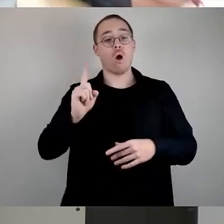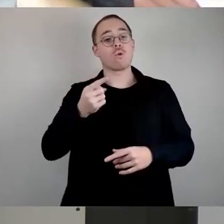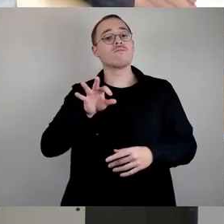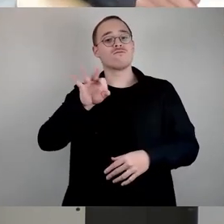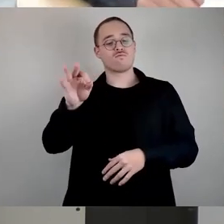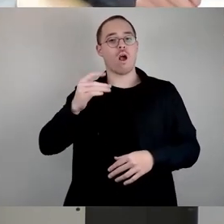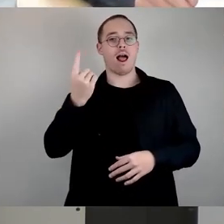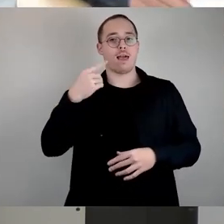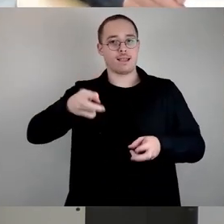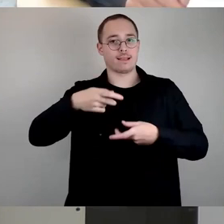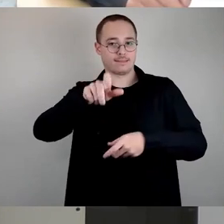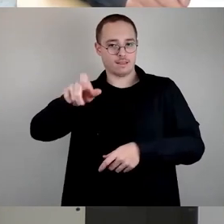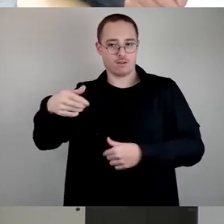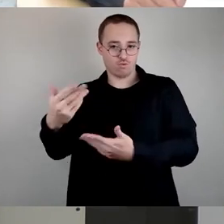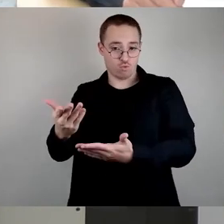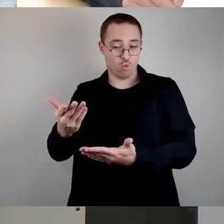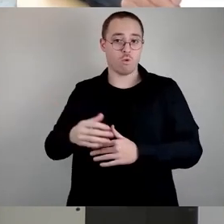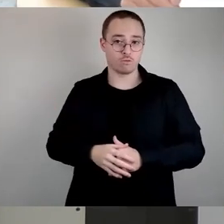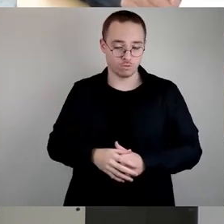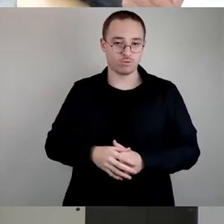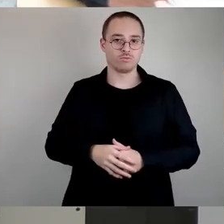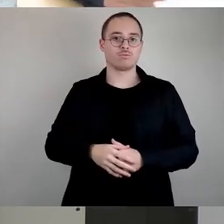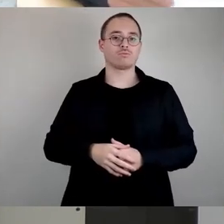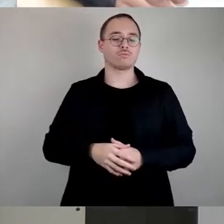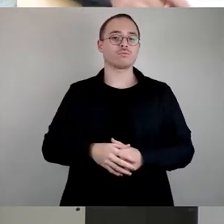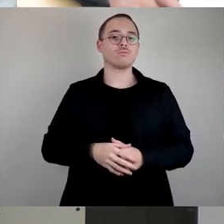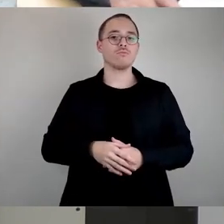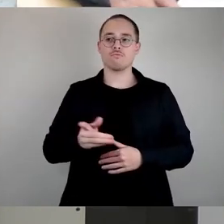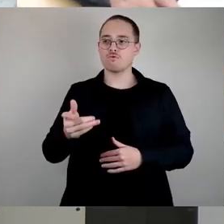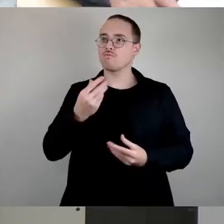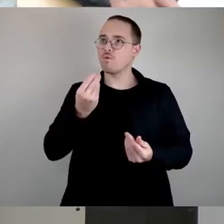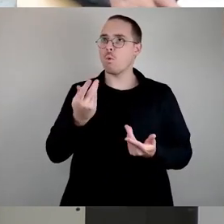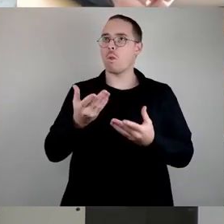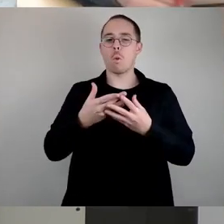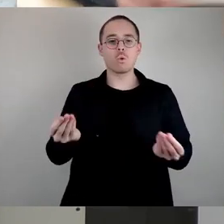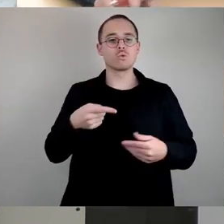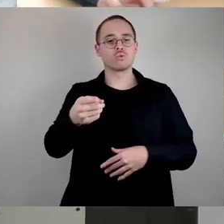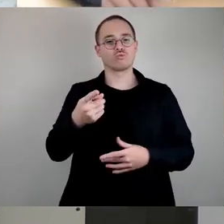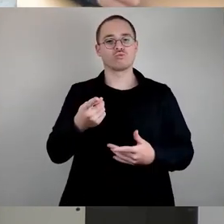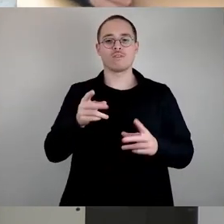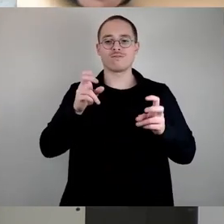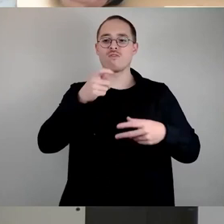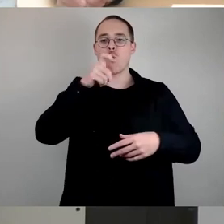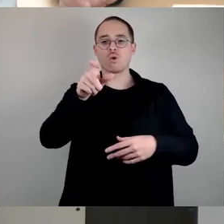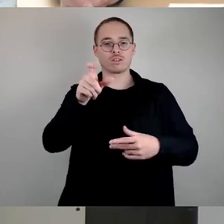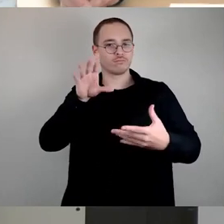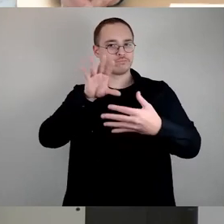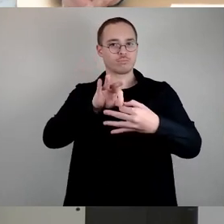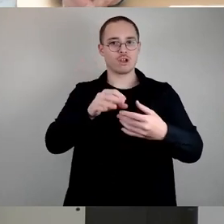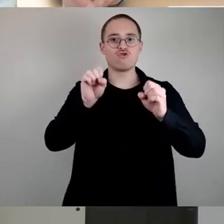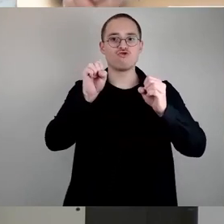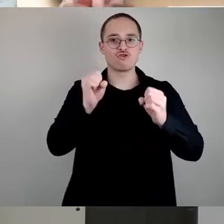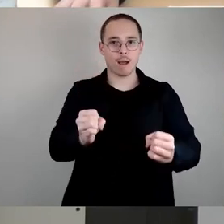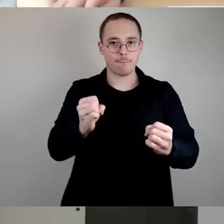den Worten stabil und angstfrei beschrieben werden kann. Damit waren die Eltern kurzfristig